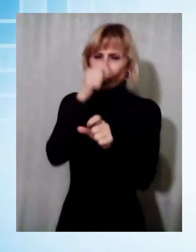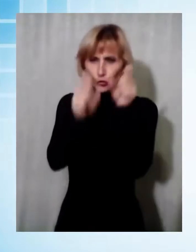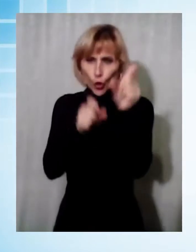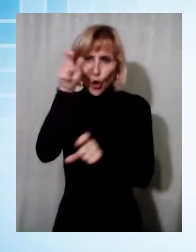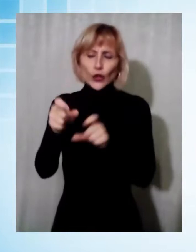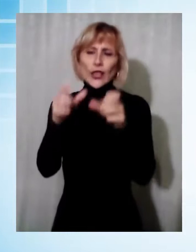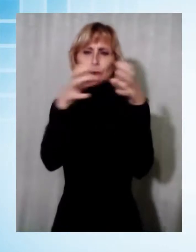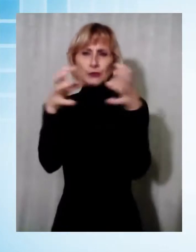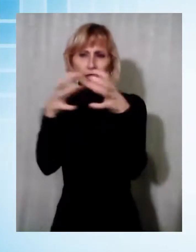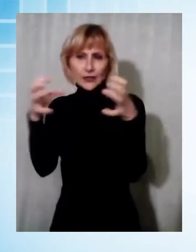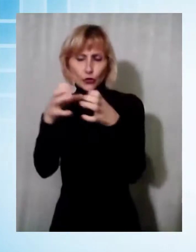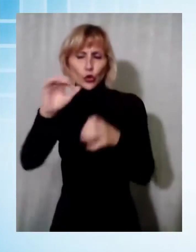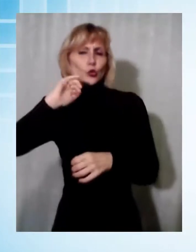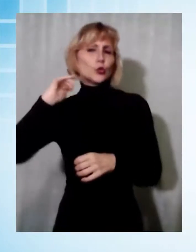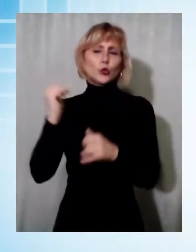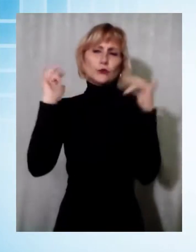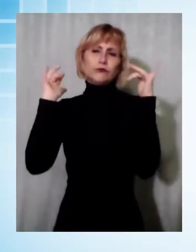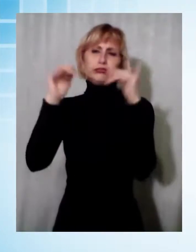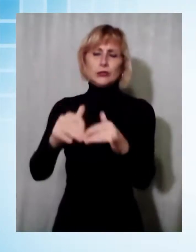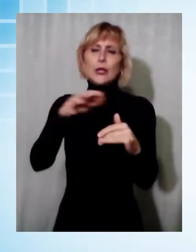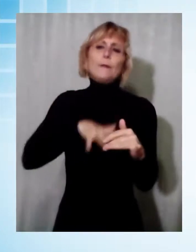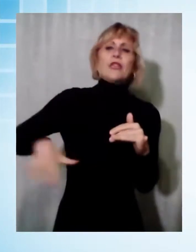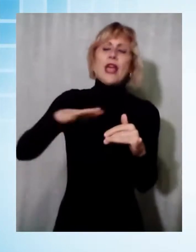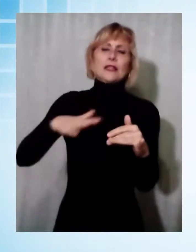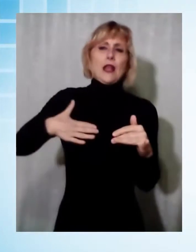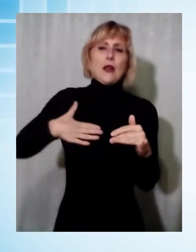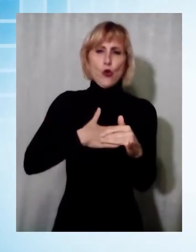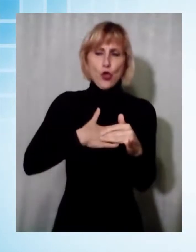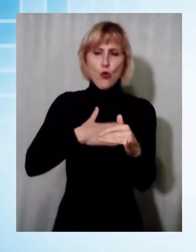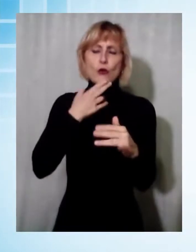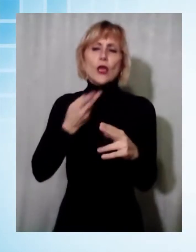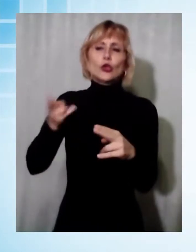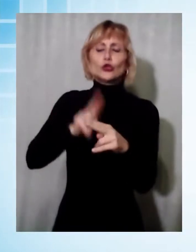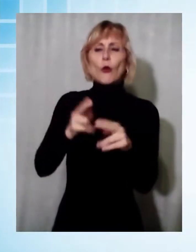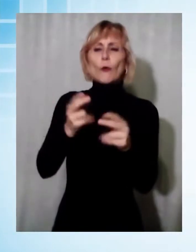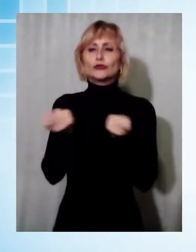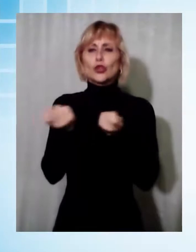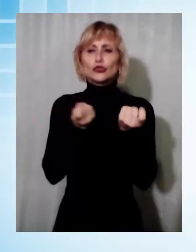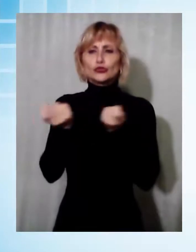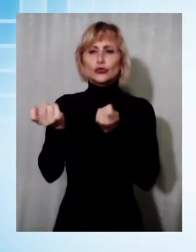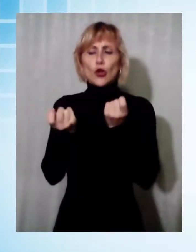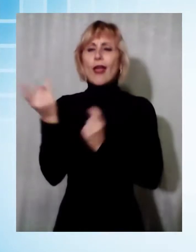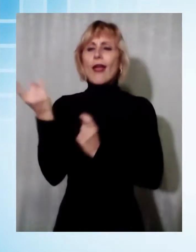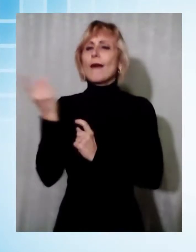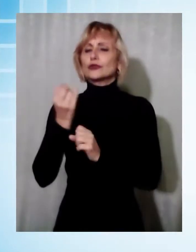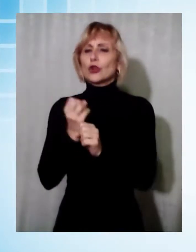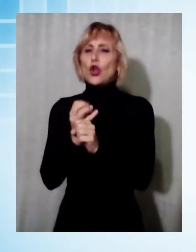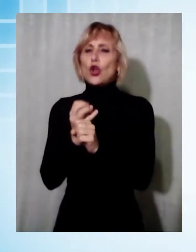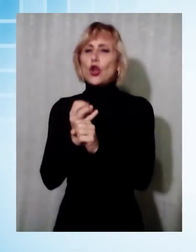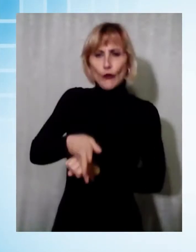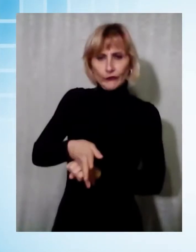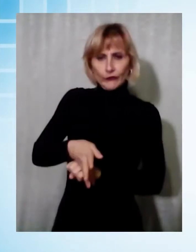Napoleone a Lucca per chiedere una diversa gestione dell'emergenza Covid. Alla manifestazione promossa a livello regionale da